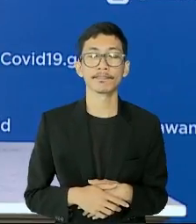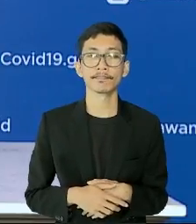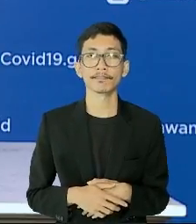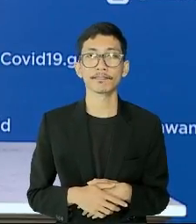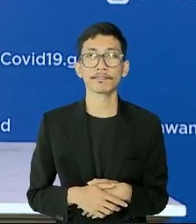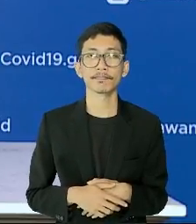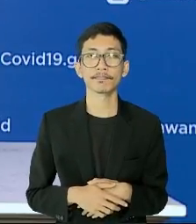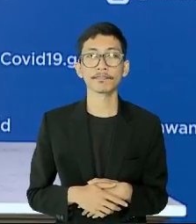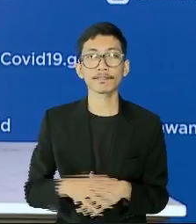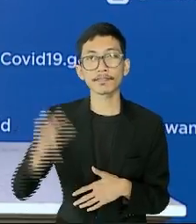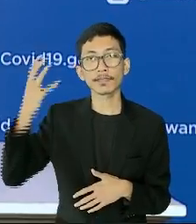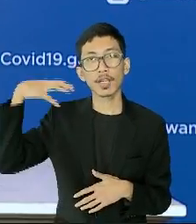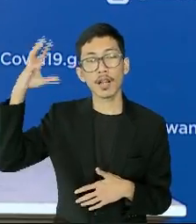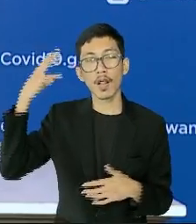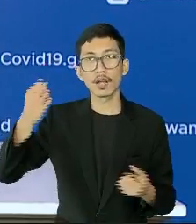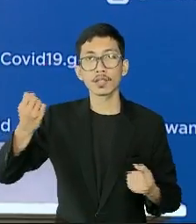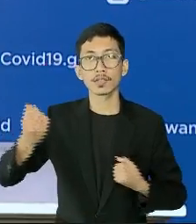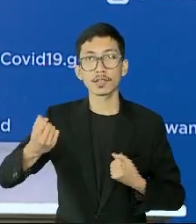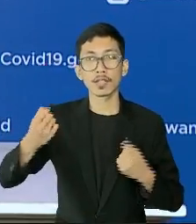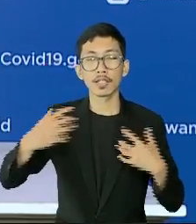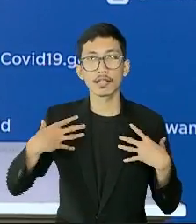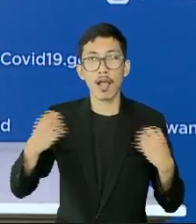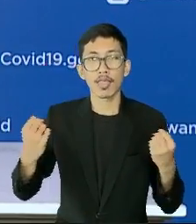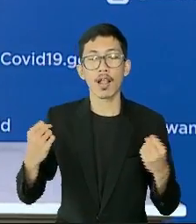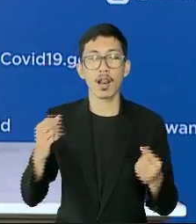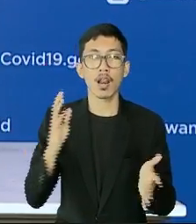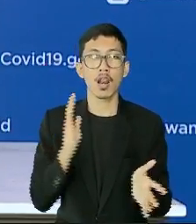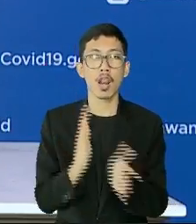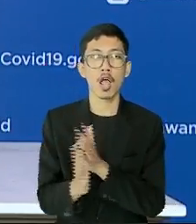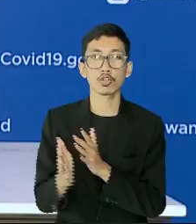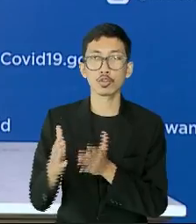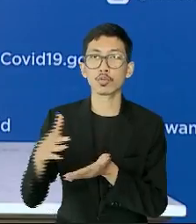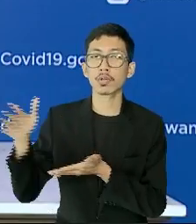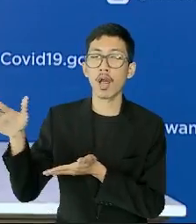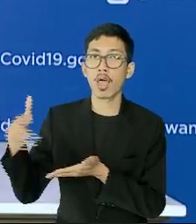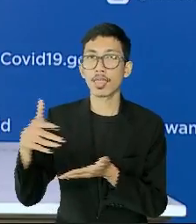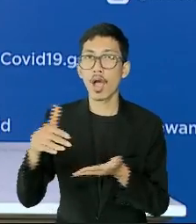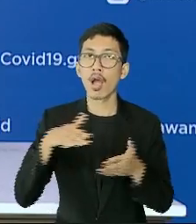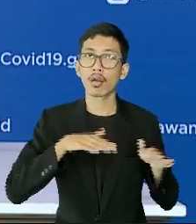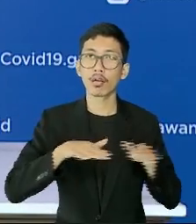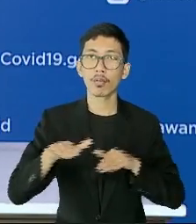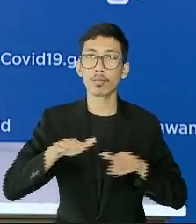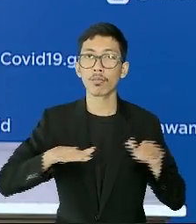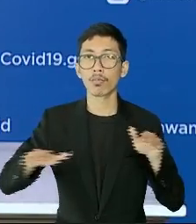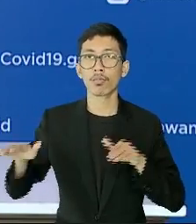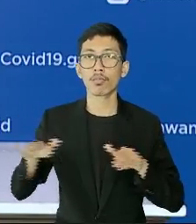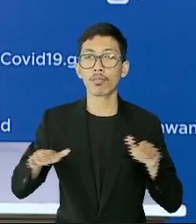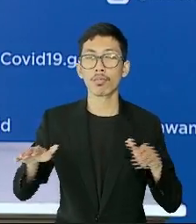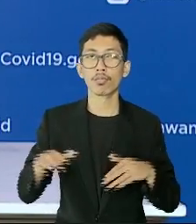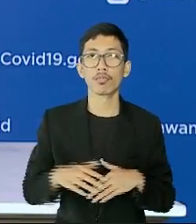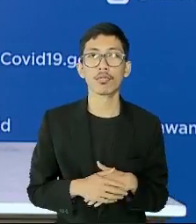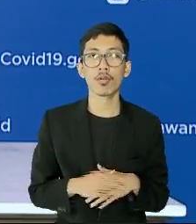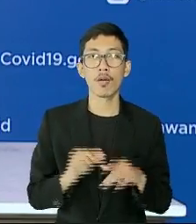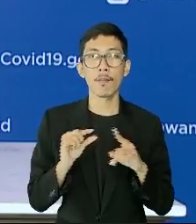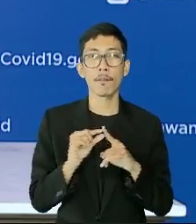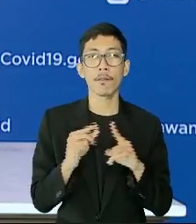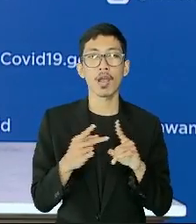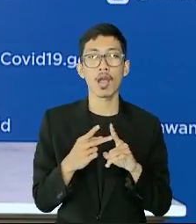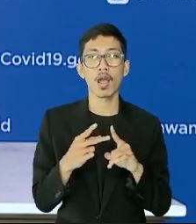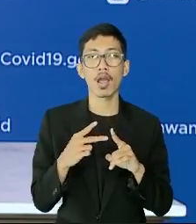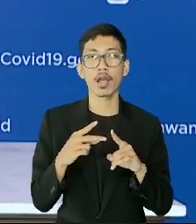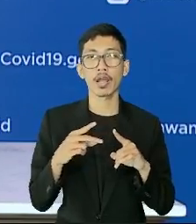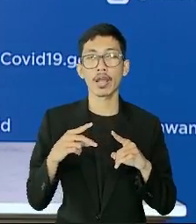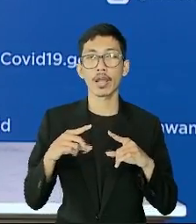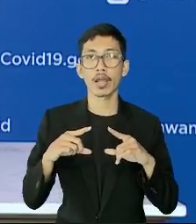setiap dinas kesehatan yang langsung melaporkan ke bagian Public Health Emergency Operation Center atau PHEOC di Kementerian